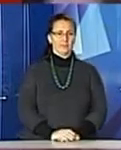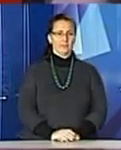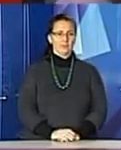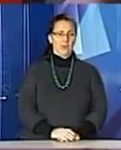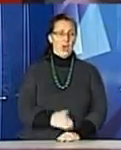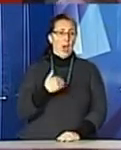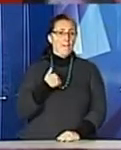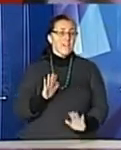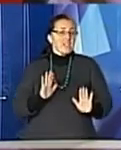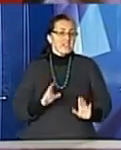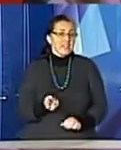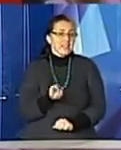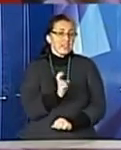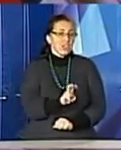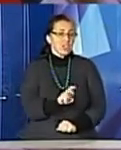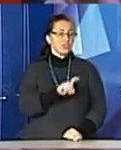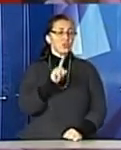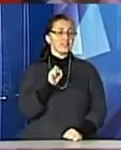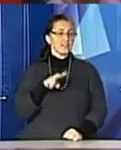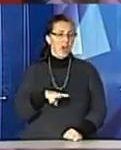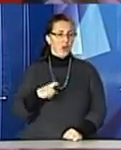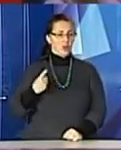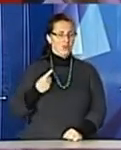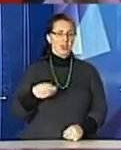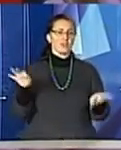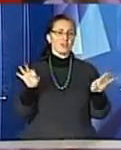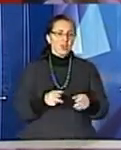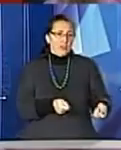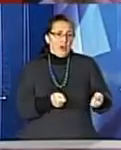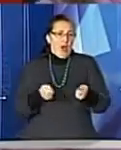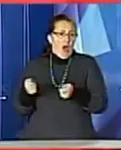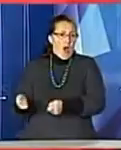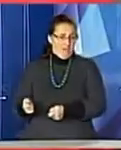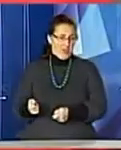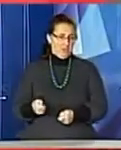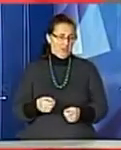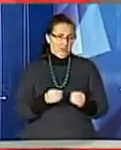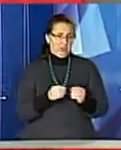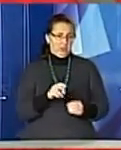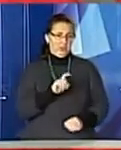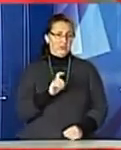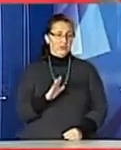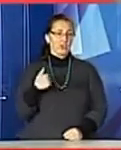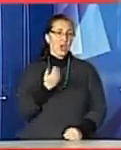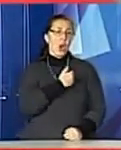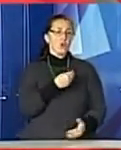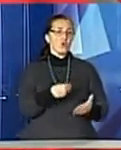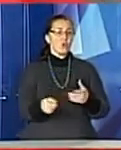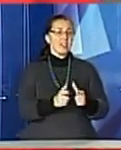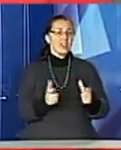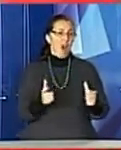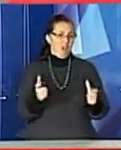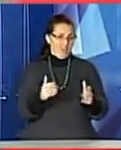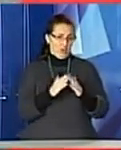Ми тільки зайшли до залу очікування і нас відразу ж евакуювали. Через хвилин 10. Хотів купити квіток додому, прийшов, сказали, що